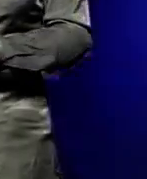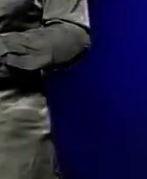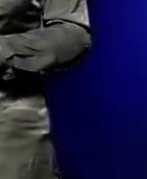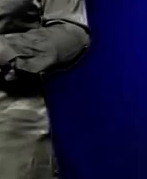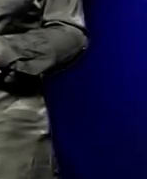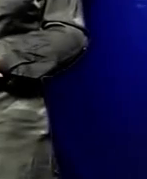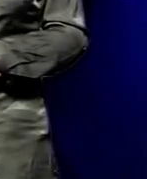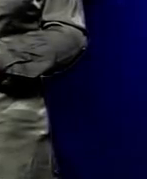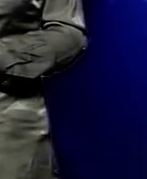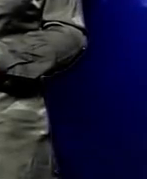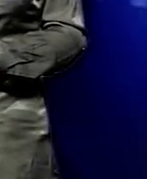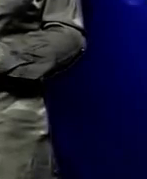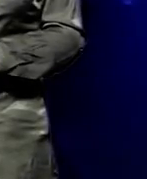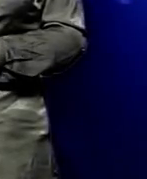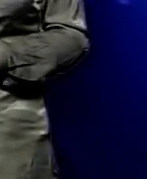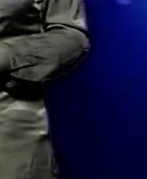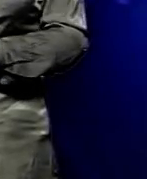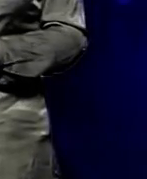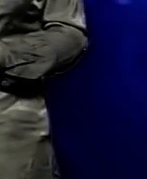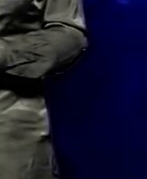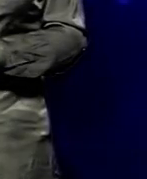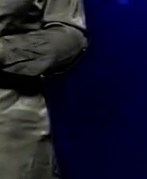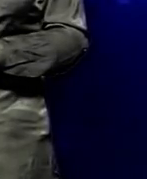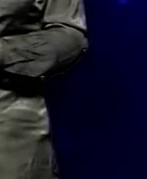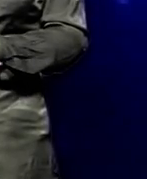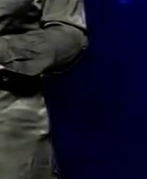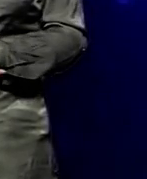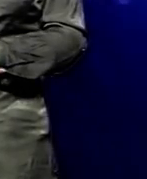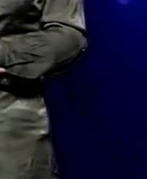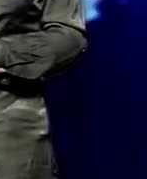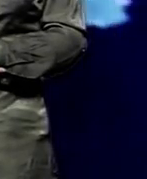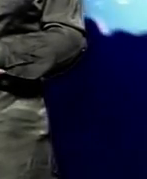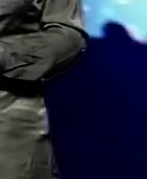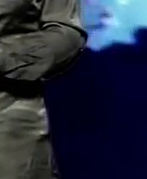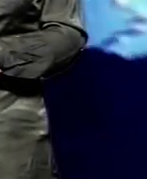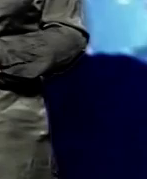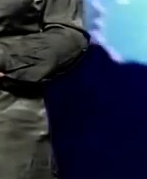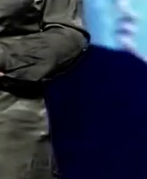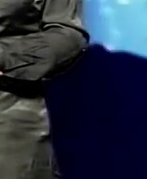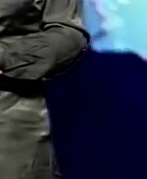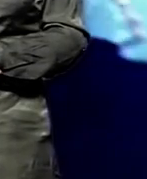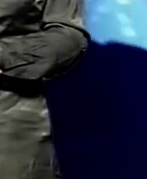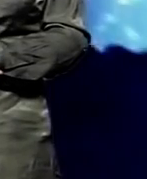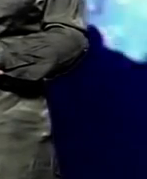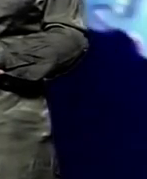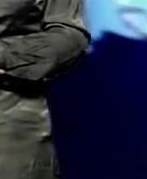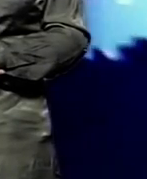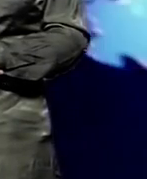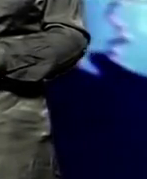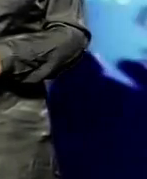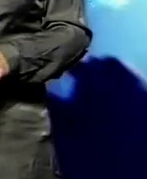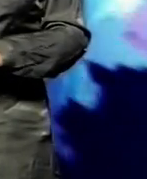Схоже, новорічний настрій у пані природи затримається надовго. Сніг та легкий морозець супроводжуватиме перший робочий тиждень 2013